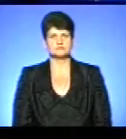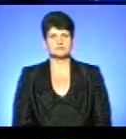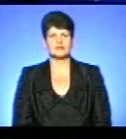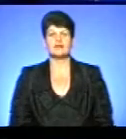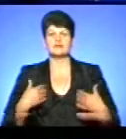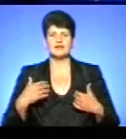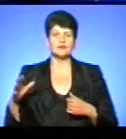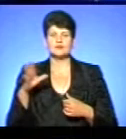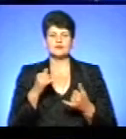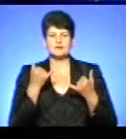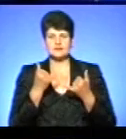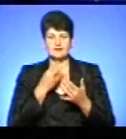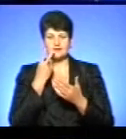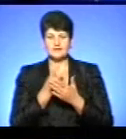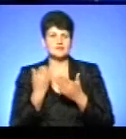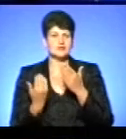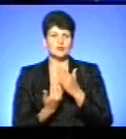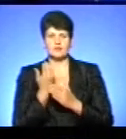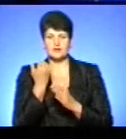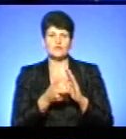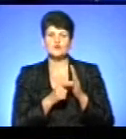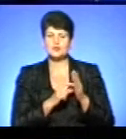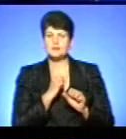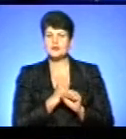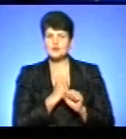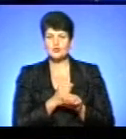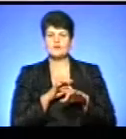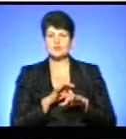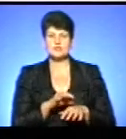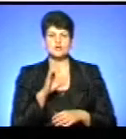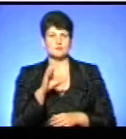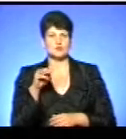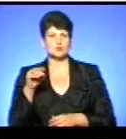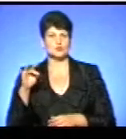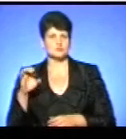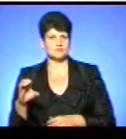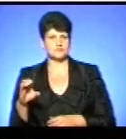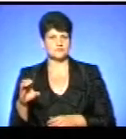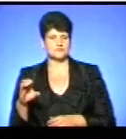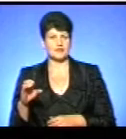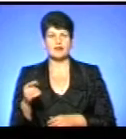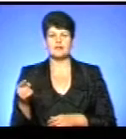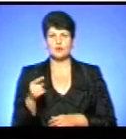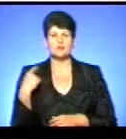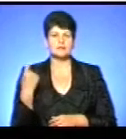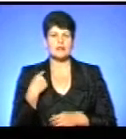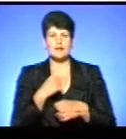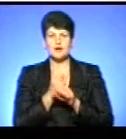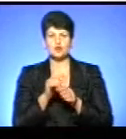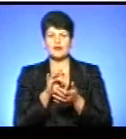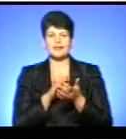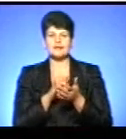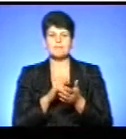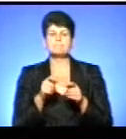Вітаю всіх, хто зараз з нами. Ви дивитесь новини. У студії працює ведуча Соломія Струс. Тернопільський обласний лабораторний центр